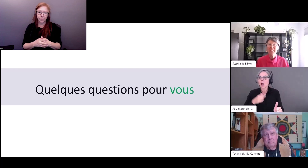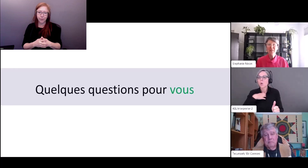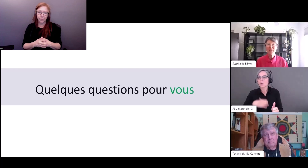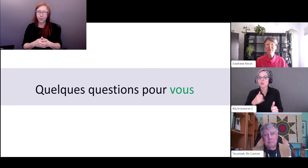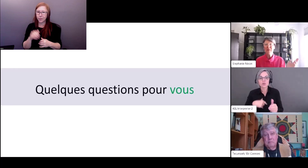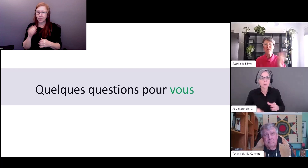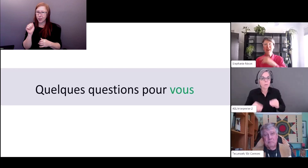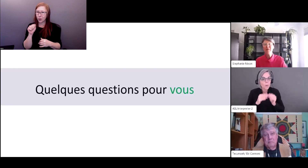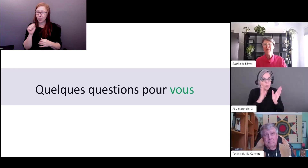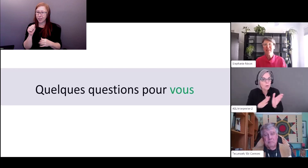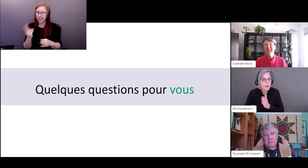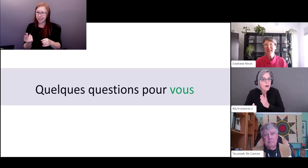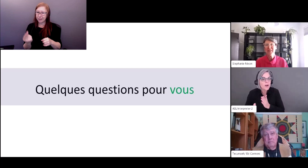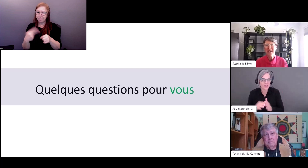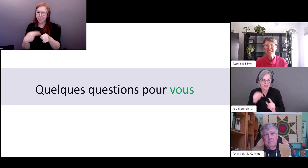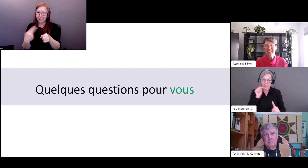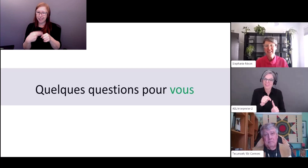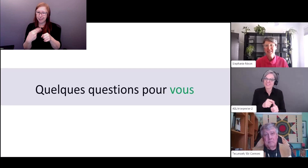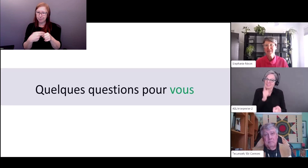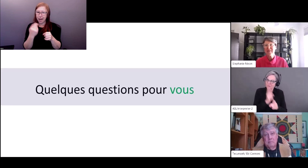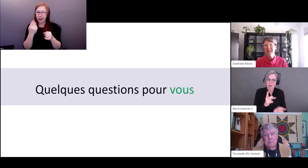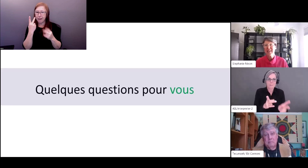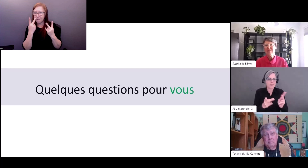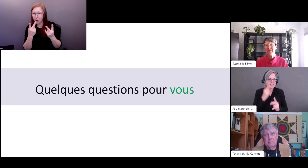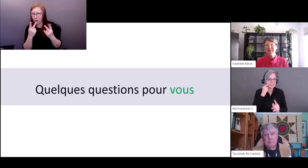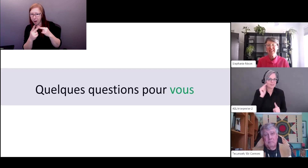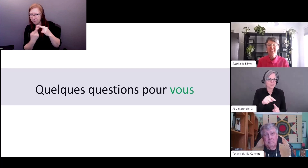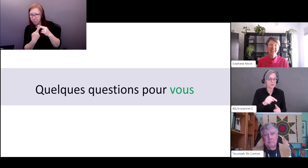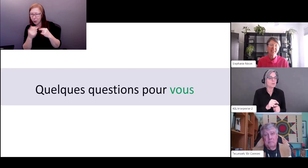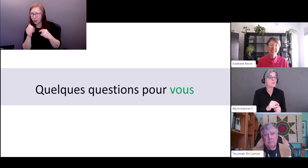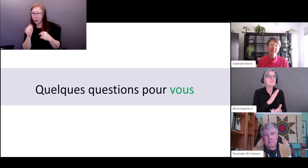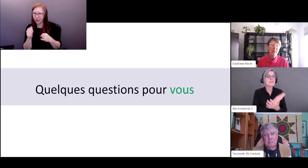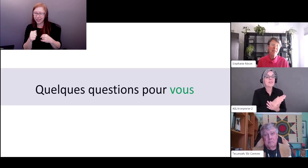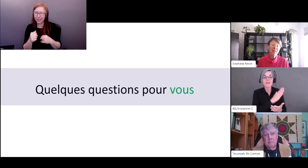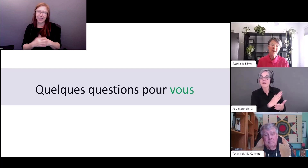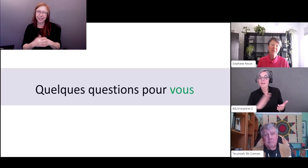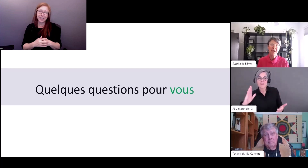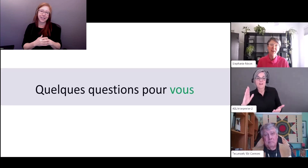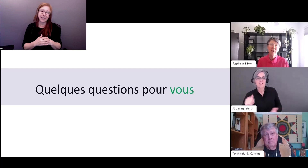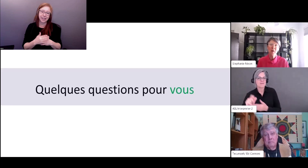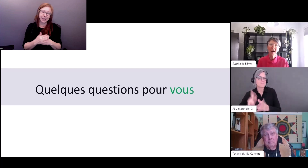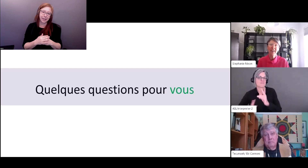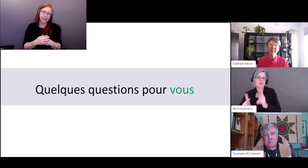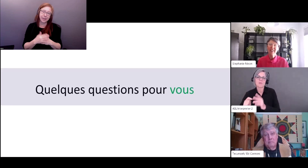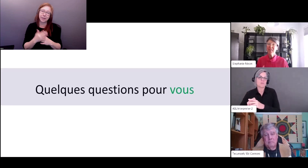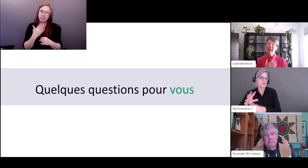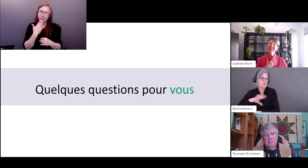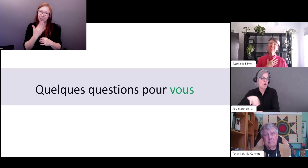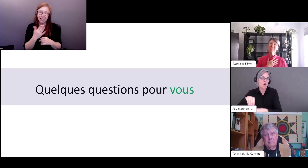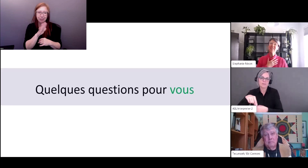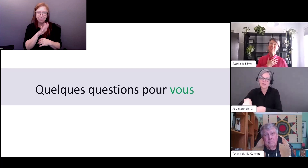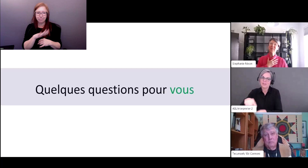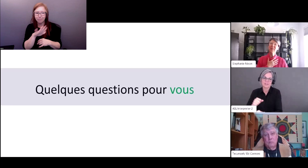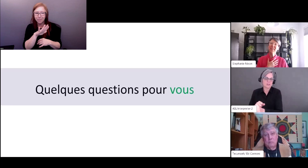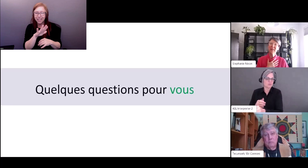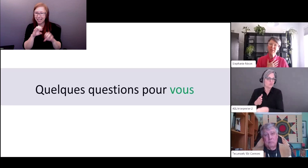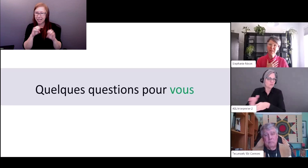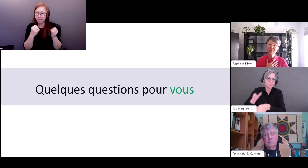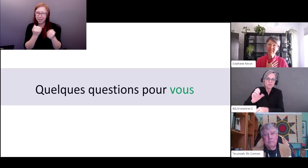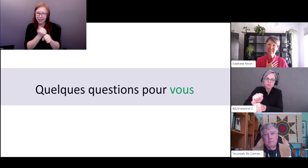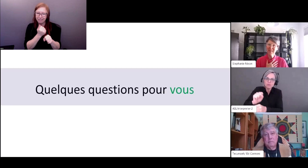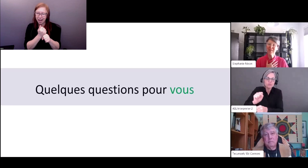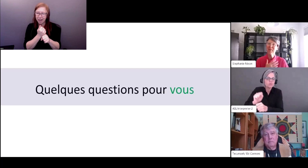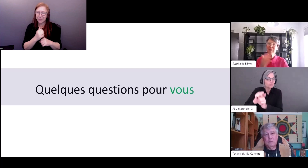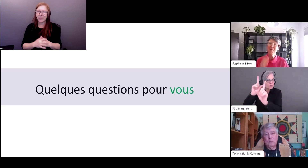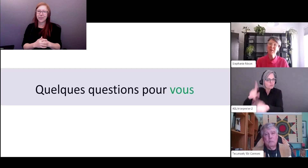vous êtes au bon endroit il y a aussi des personnes qui sont dans ce